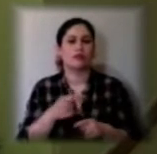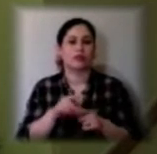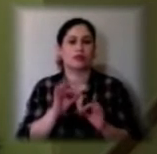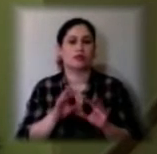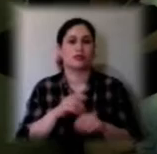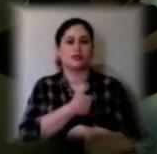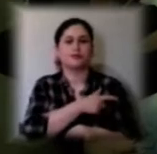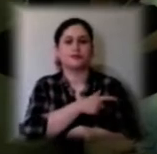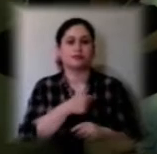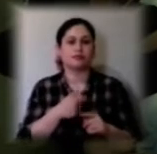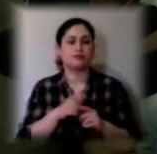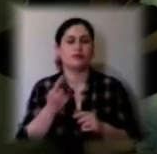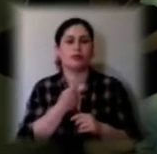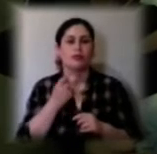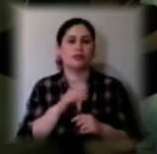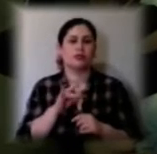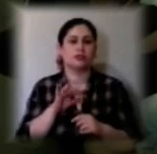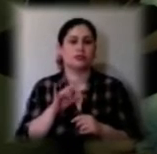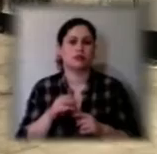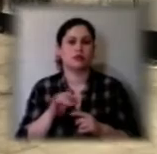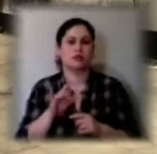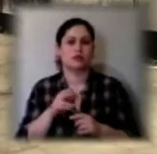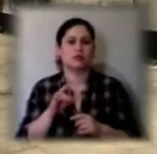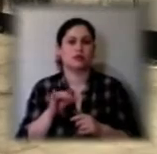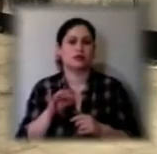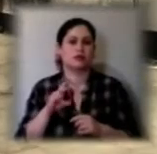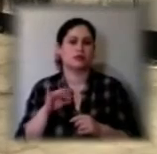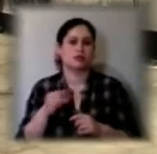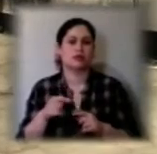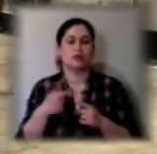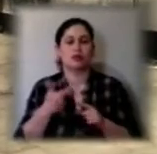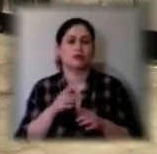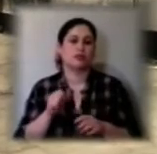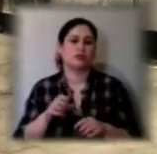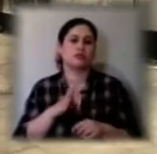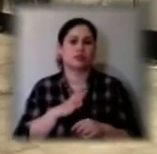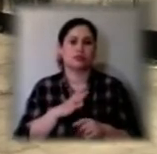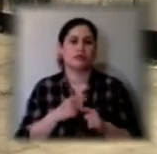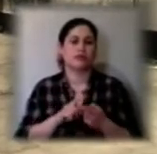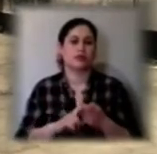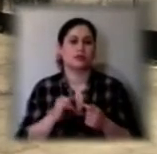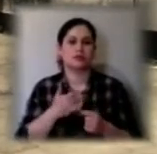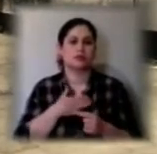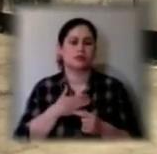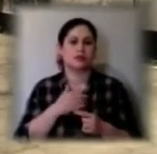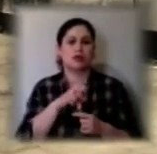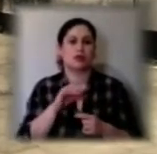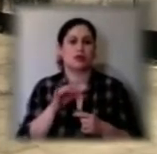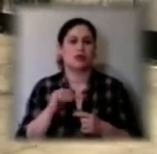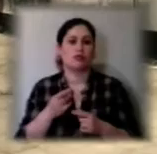Херсонського обласного військового комісаріату Ігор Залісний. Мабуть, це зв'язано з нашою екологією, з нашим